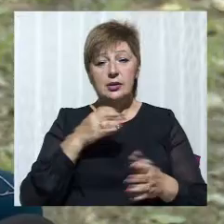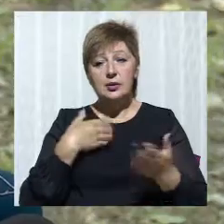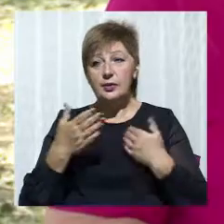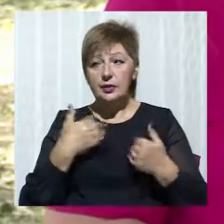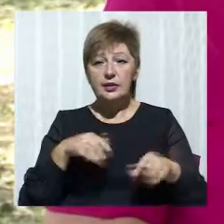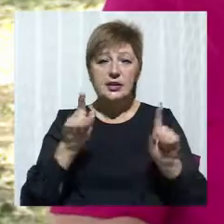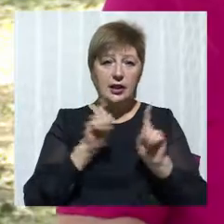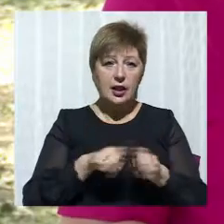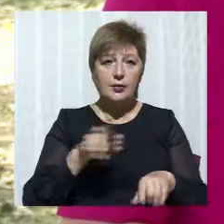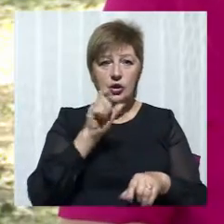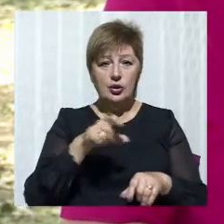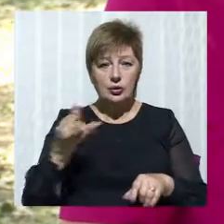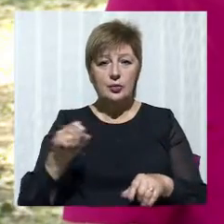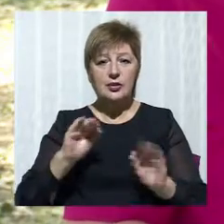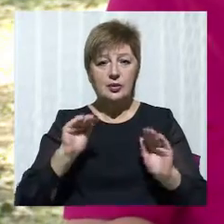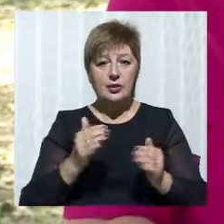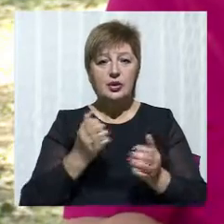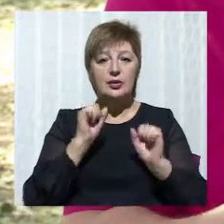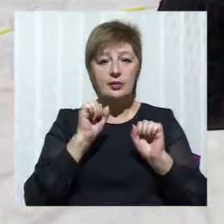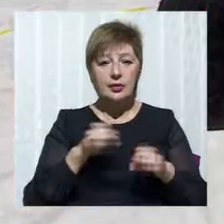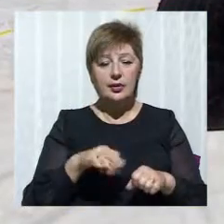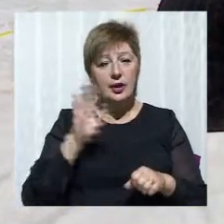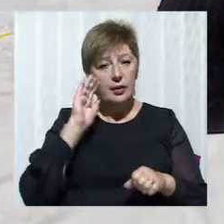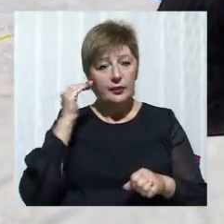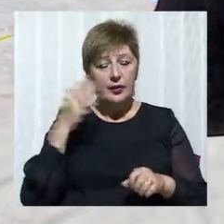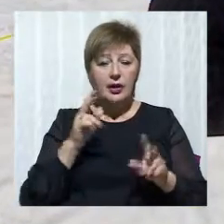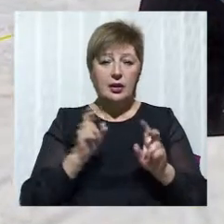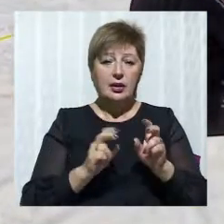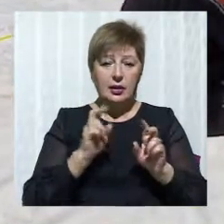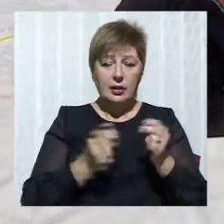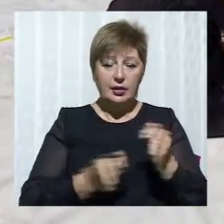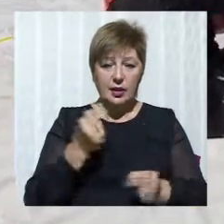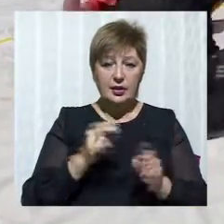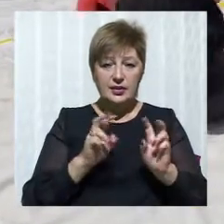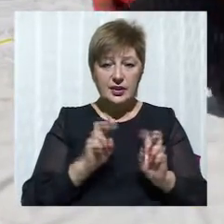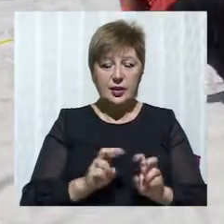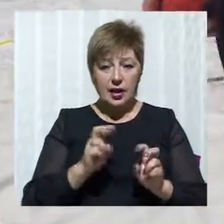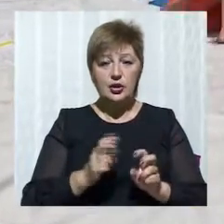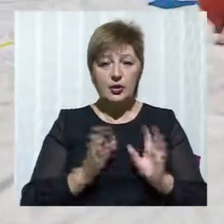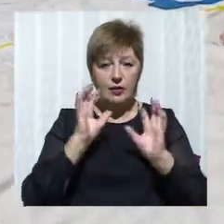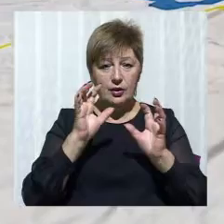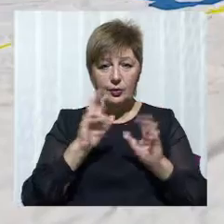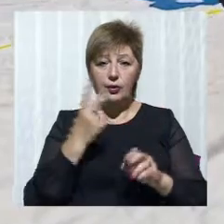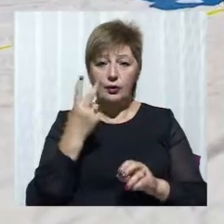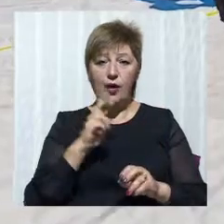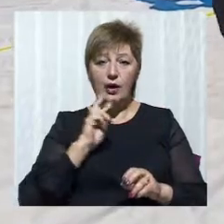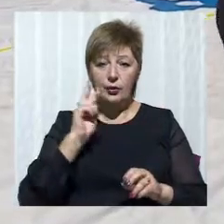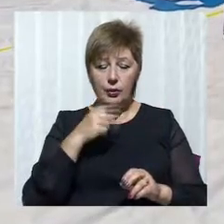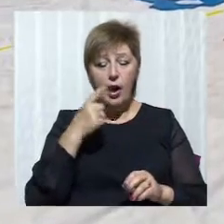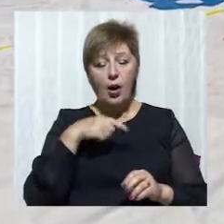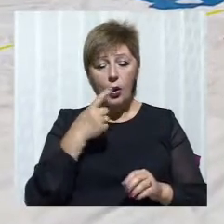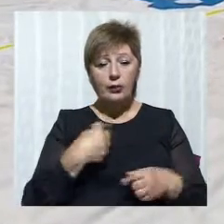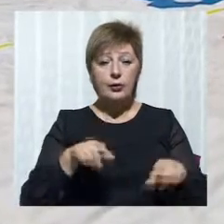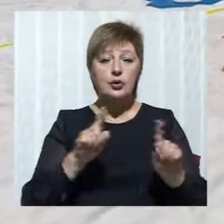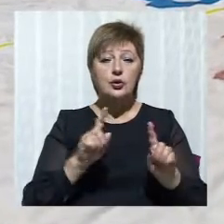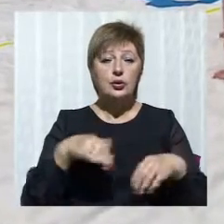можливостями. Дмитро грає у сидячий волейбол 2 роки. Дізнався випадково та вирішив приєднатися до команди. Говорить, що такий